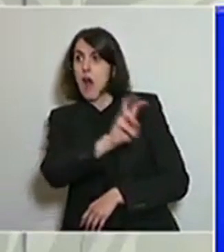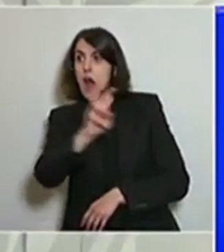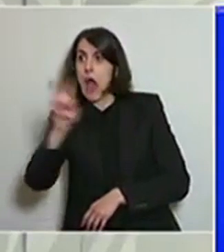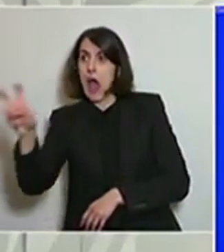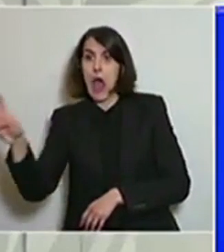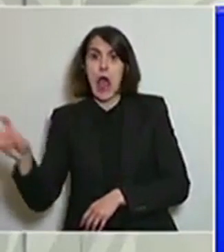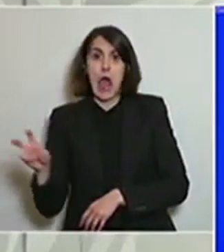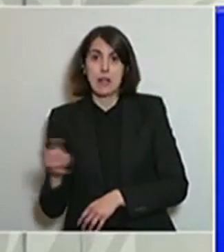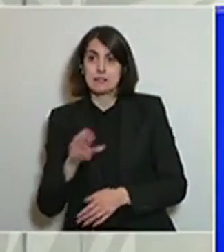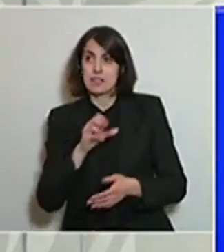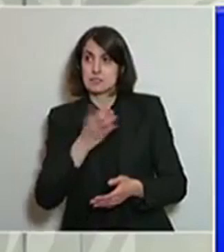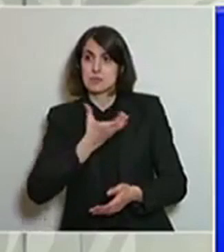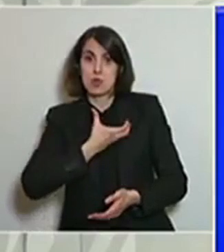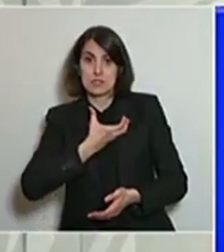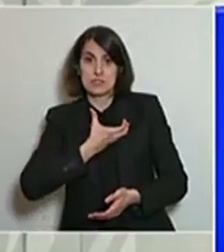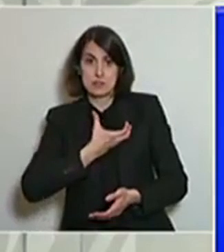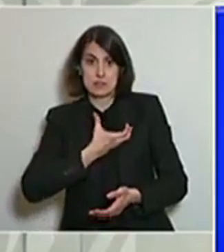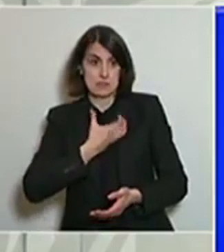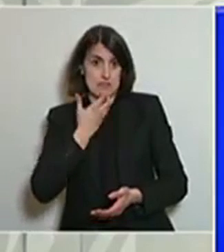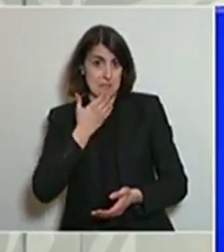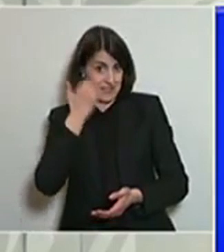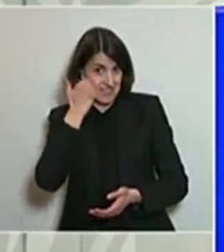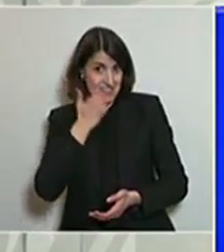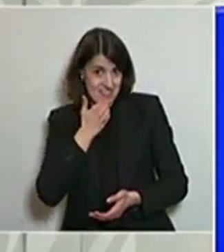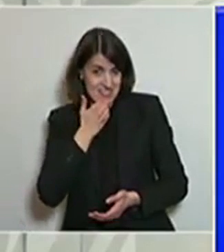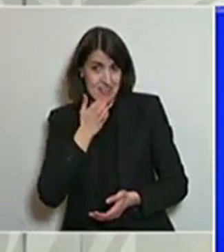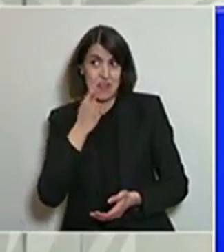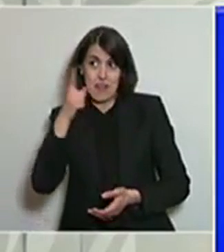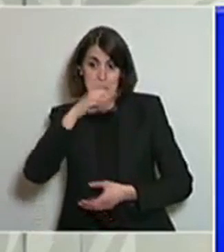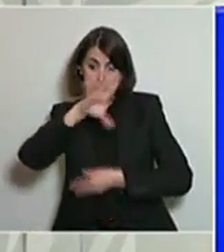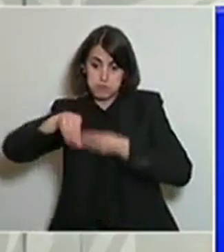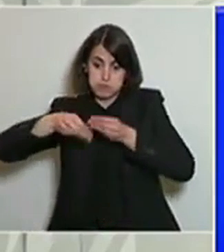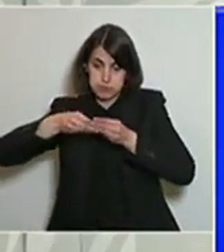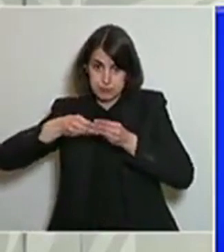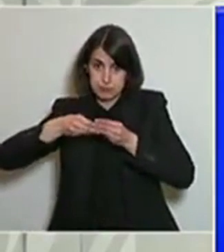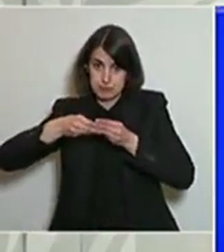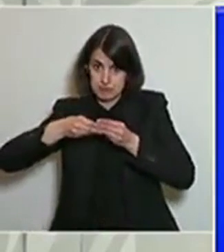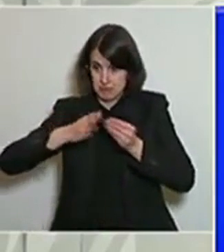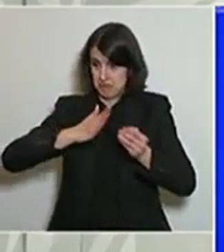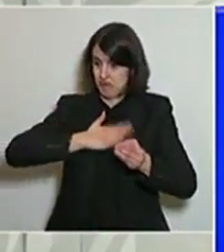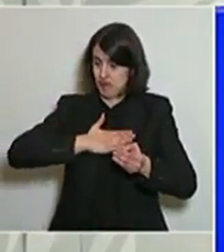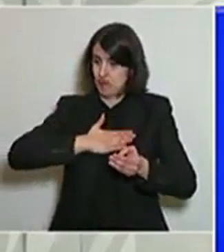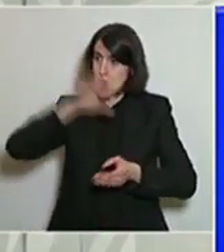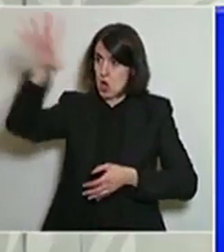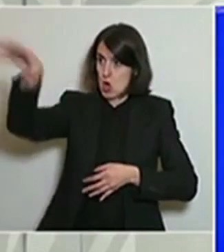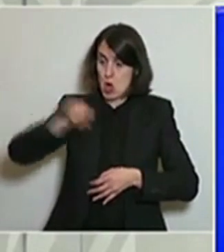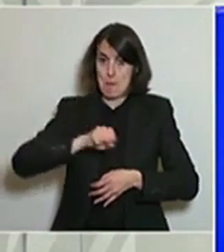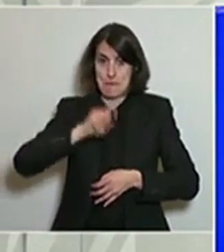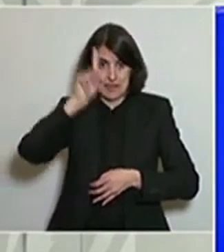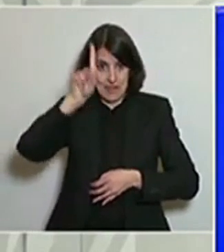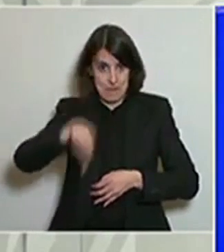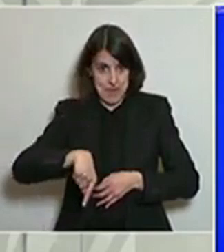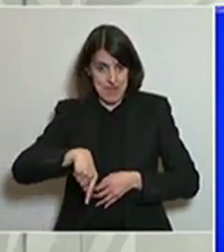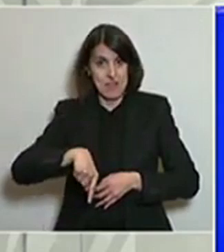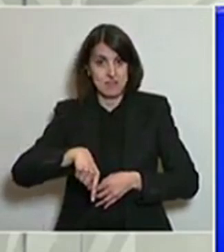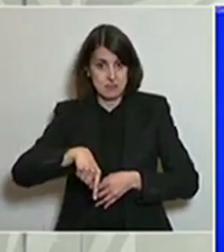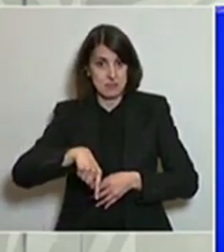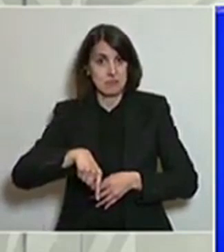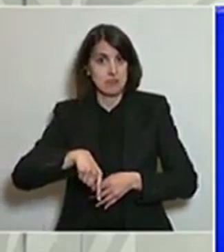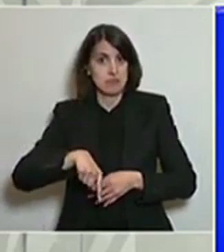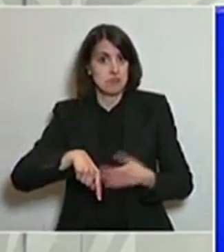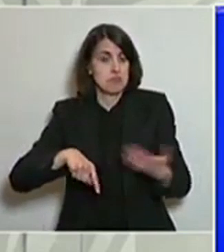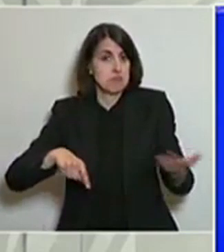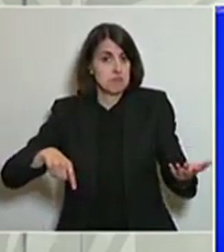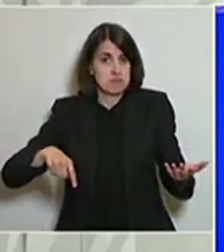vostès anomenaven de Terrassa, que també han complementat per tal de facilitar als seus ciutadans i ciutadanes aquestes d'autoprotecció,